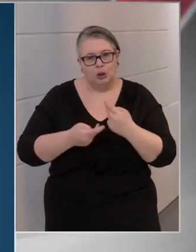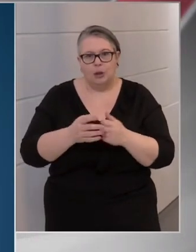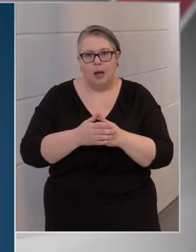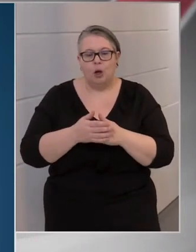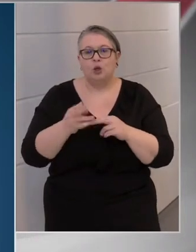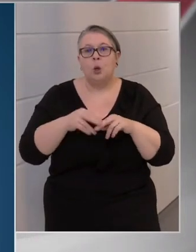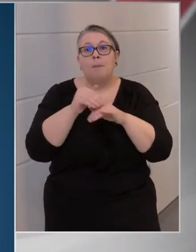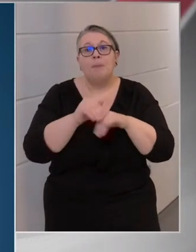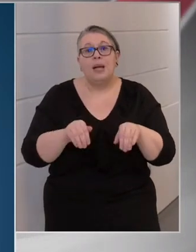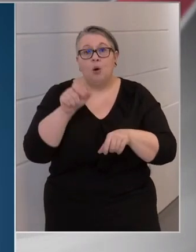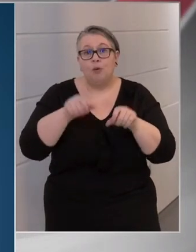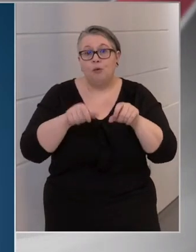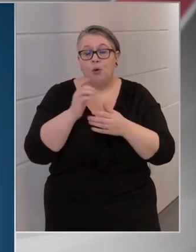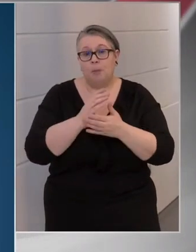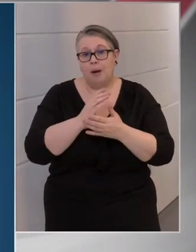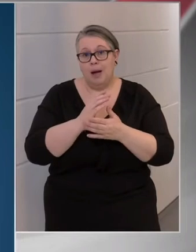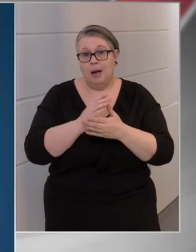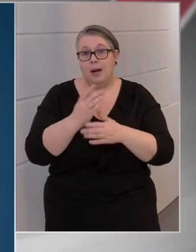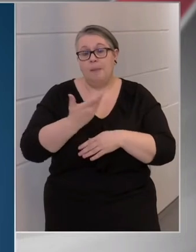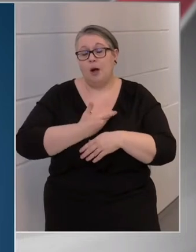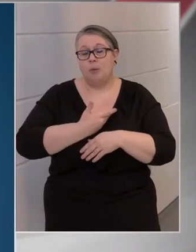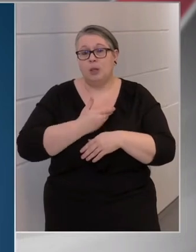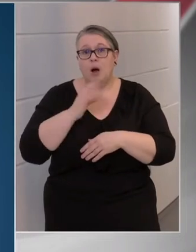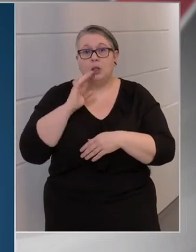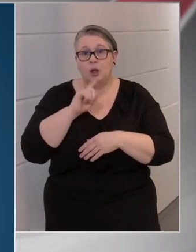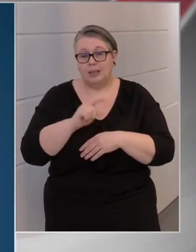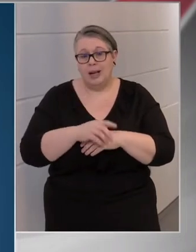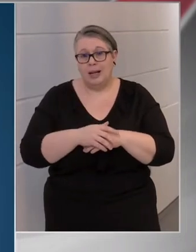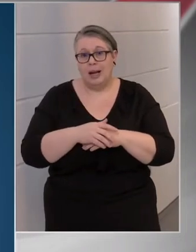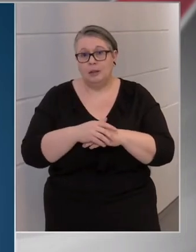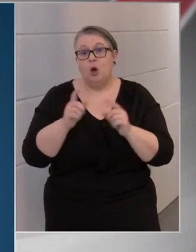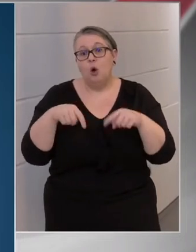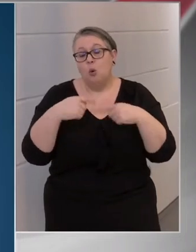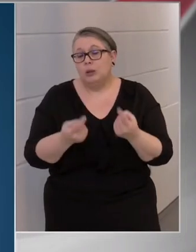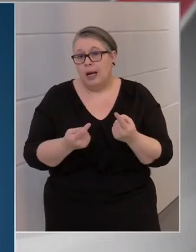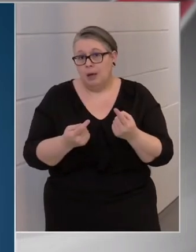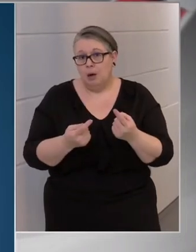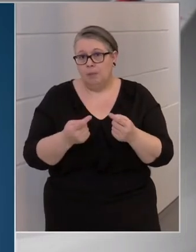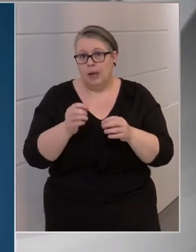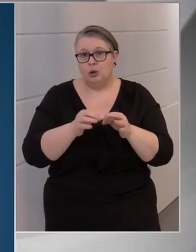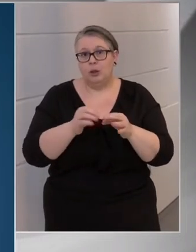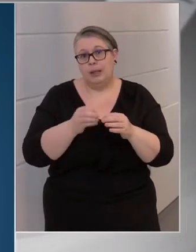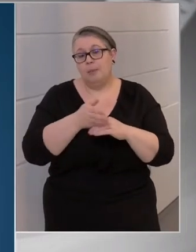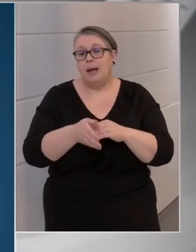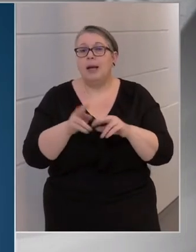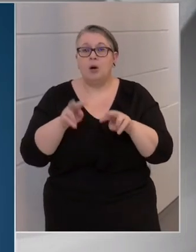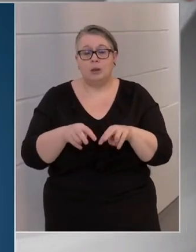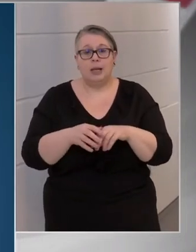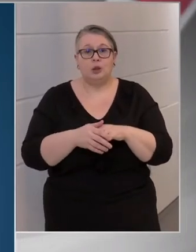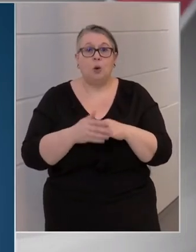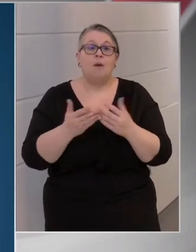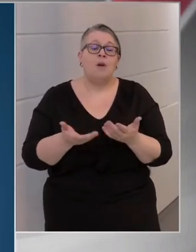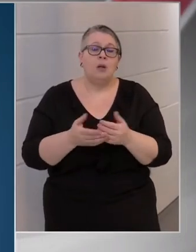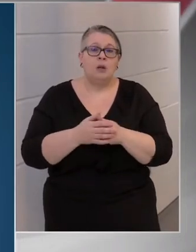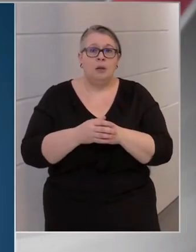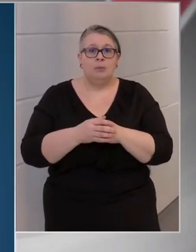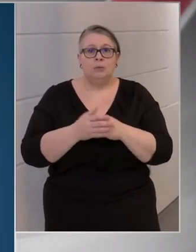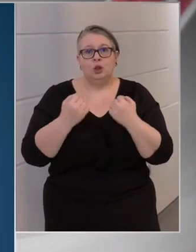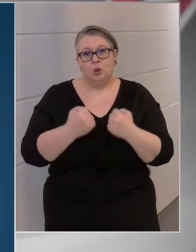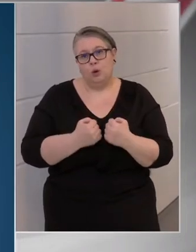több millió embert oltanak be, AstraZeneca-val, ezután fellépő mellékhatások, vagy akár